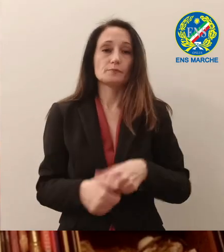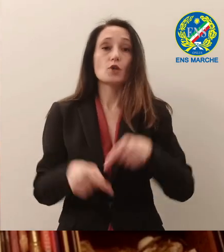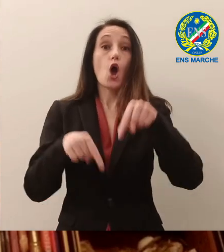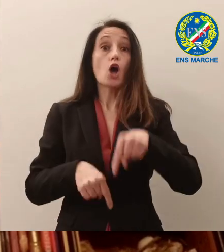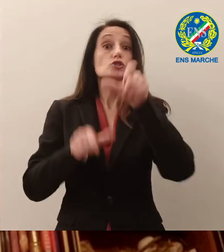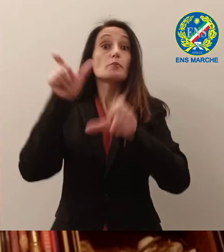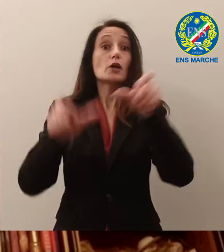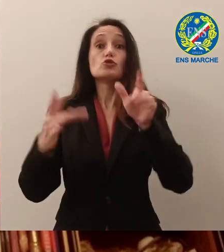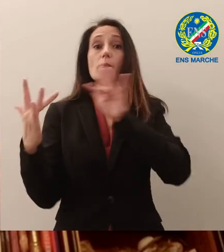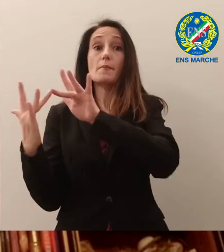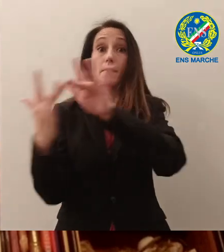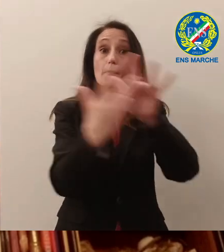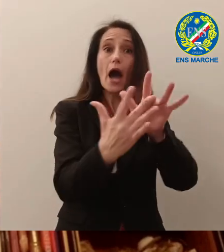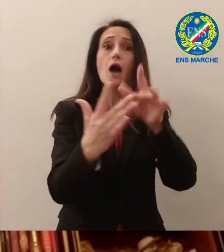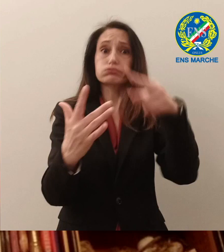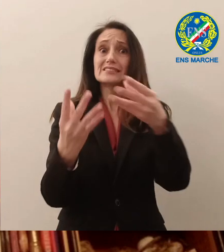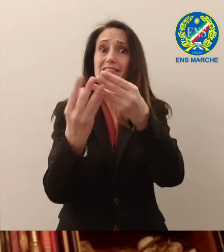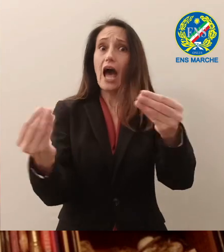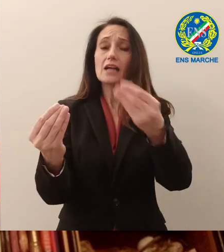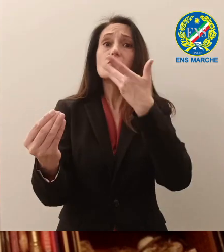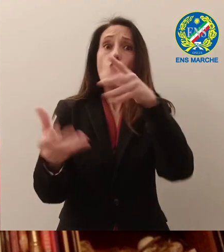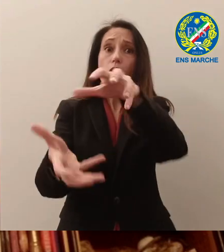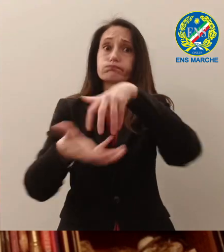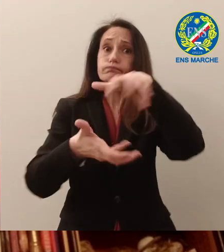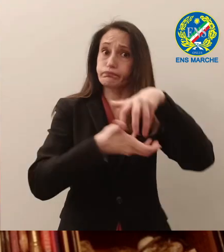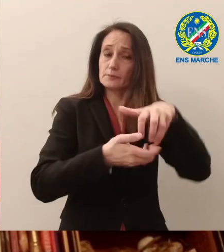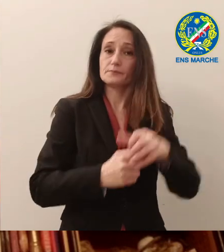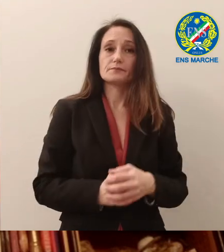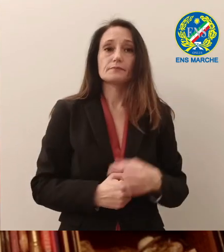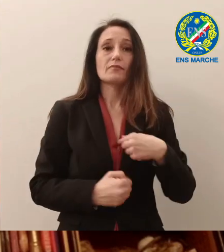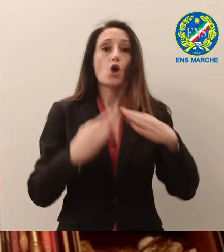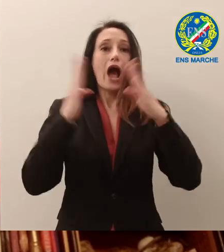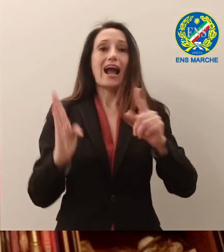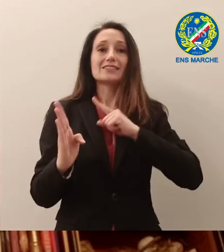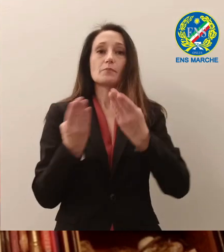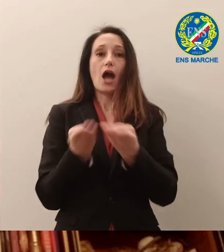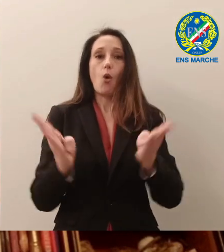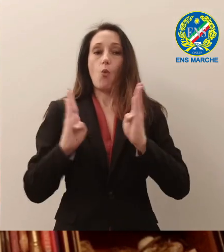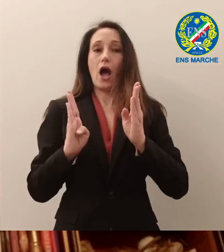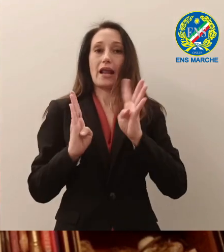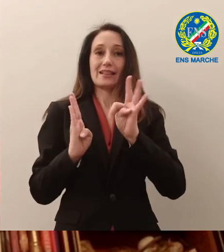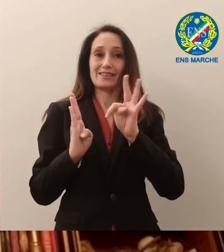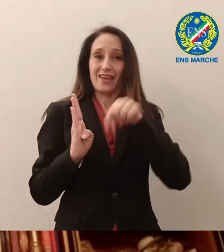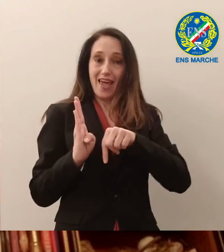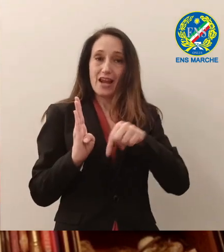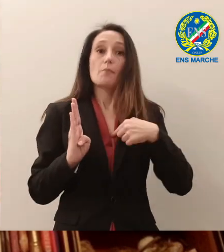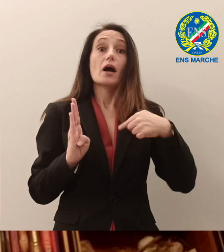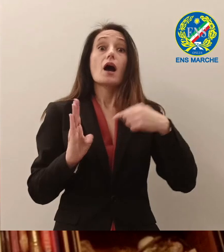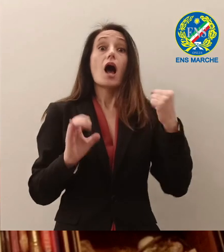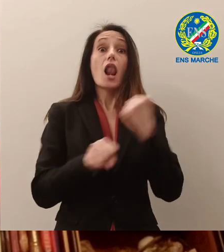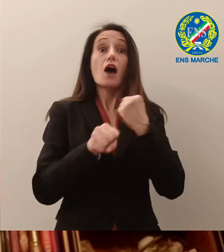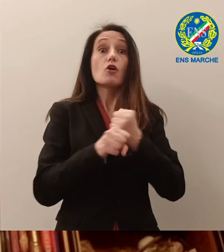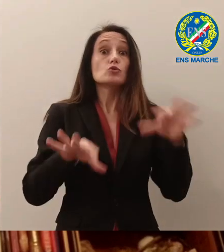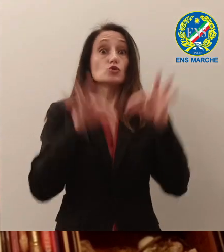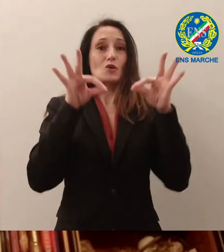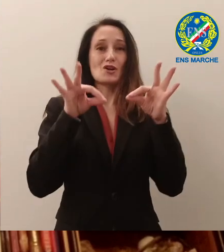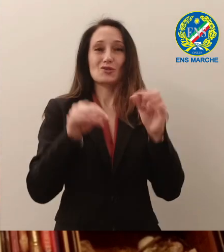quarantena ma questo non mi impedisce di lavorare, anzi continuerò da qui il grande impegno che tutti si aspettano e che è necessario per un momento